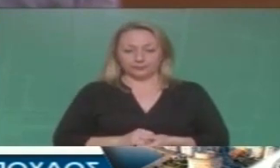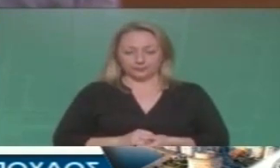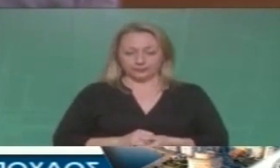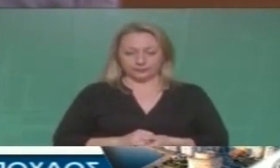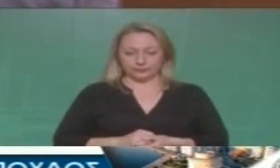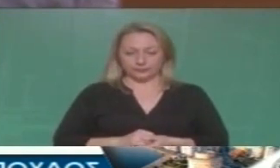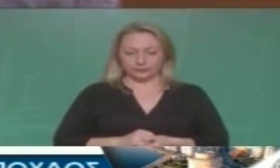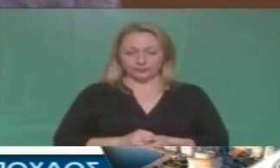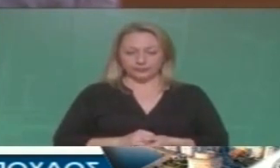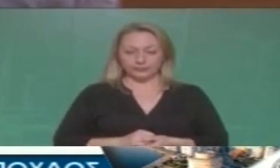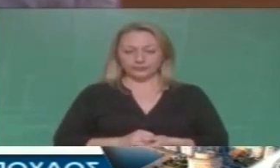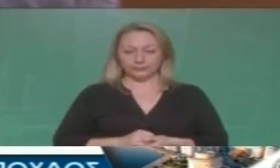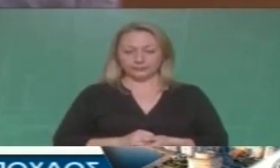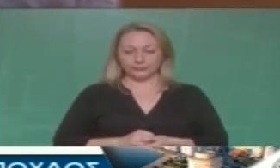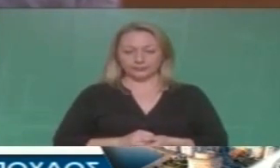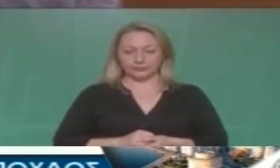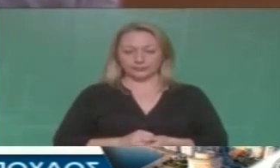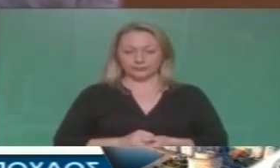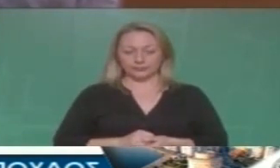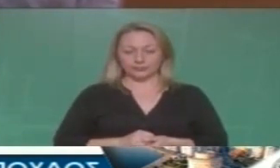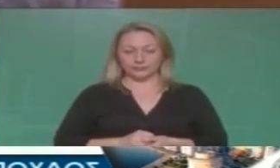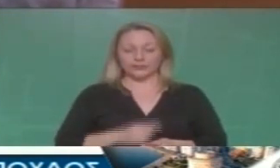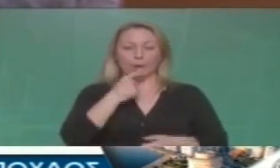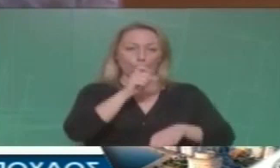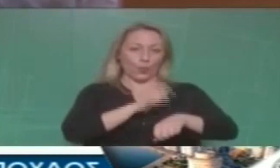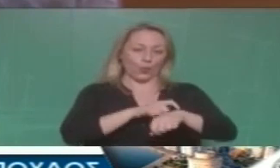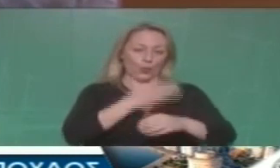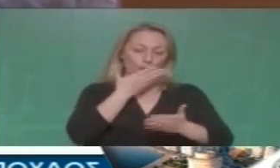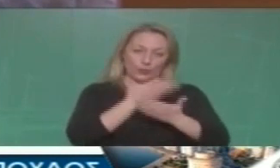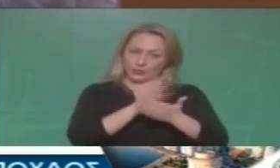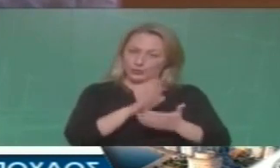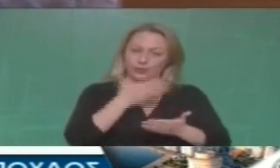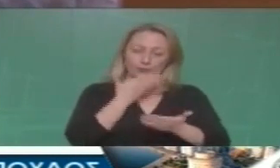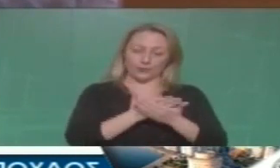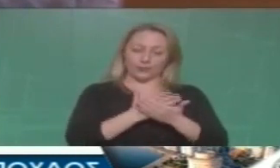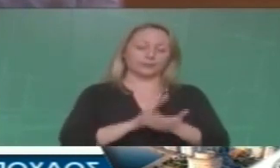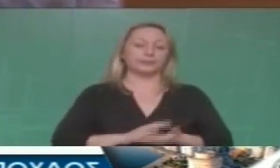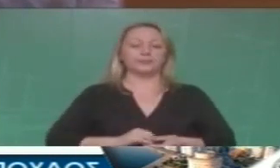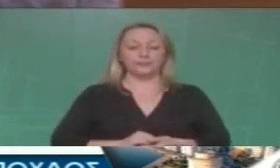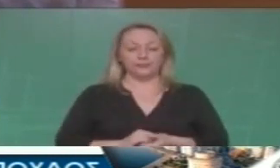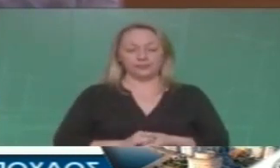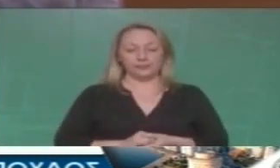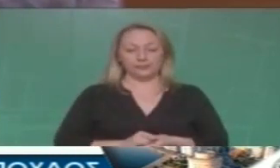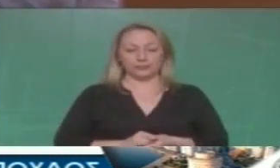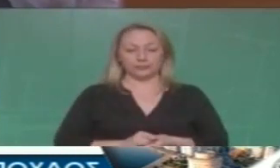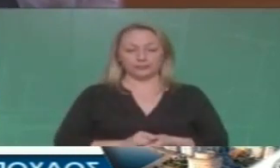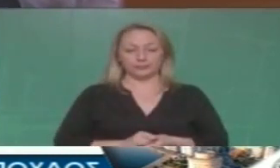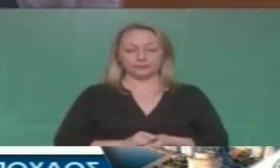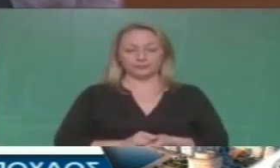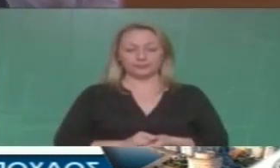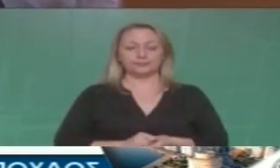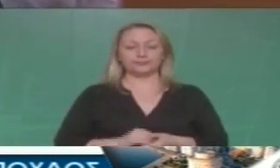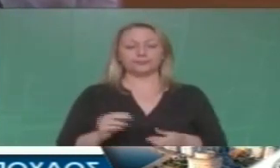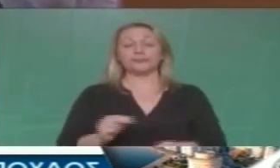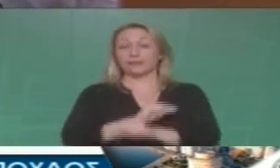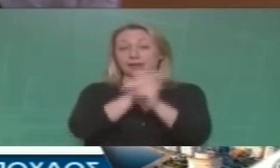κύριε Ζαργινόφου Δεν θα μιλήσει μετά και τελειώνω Εμείς